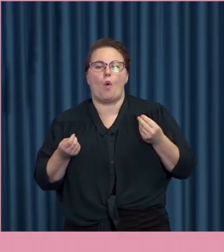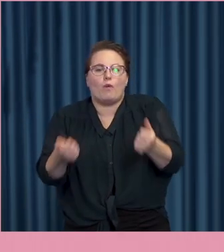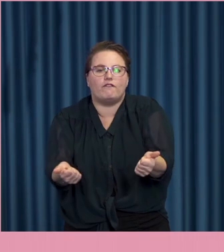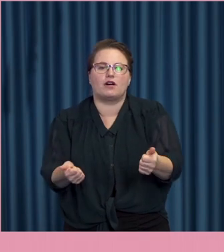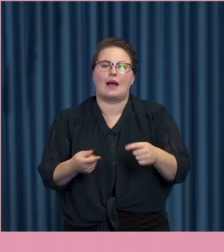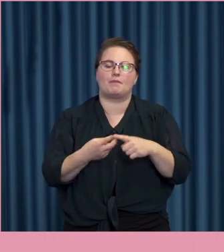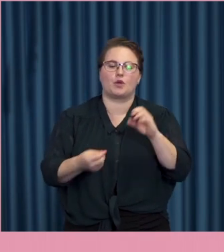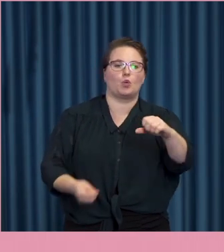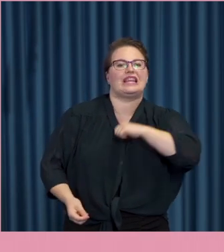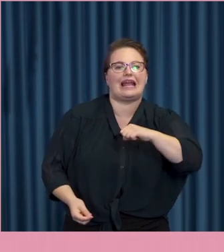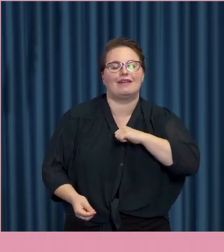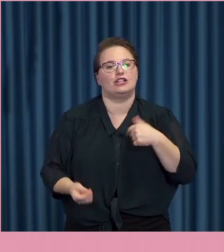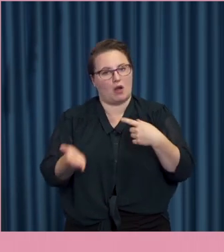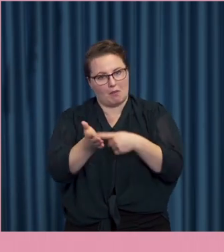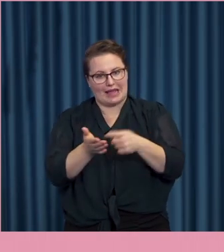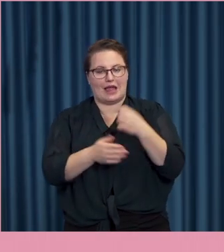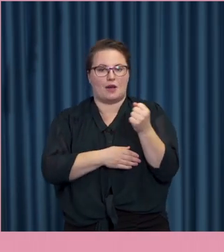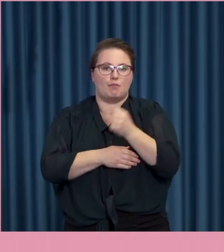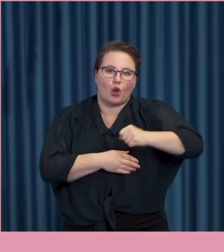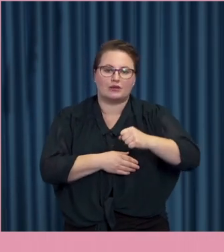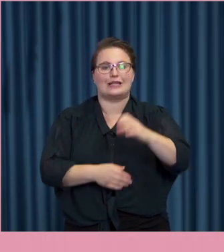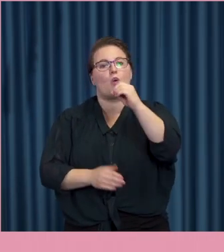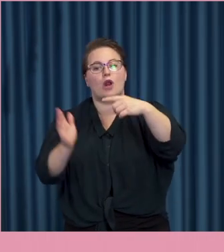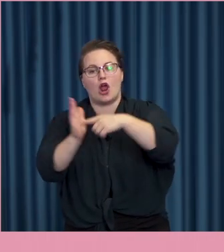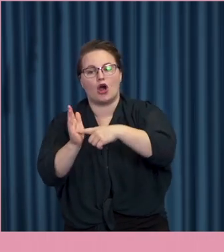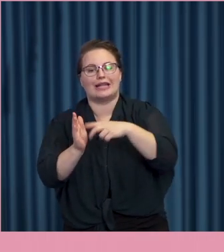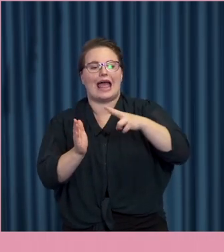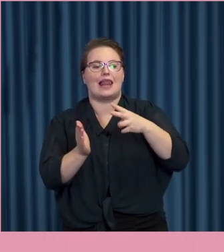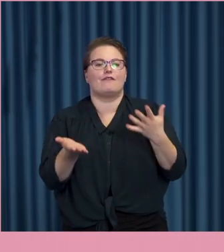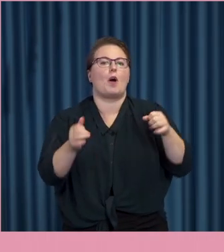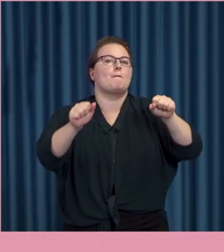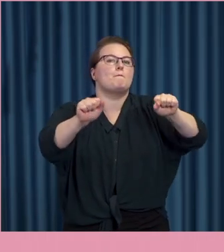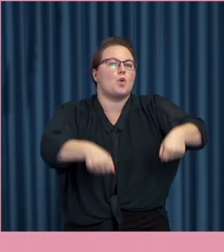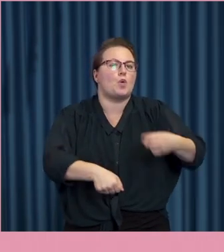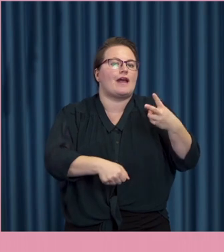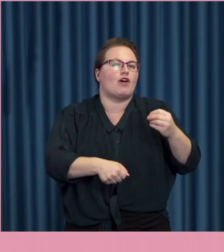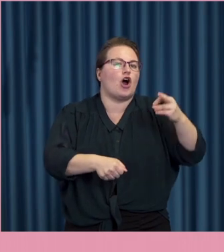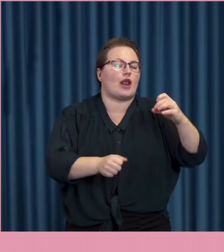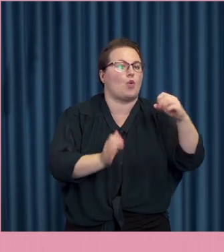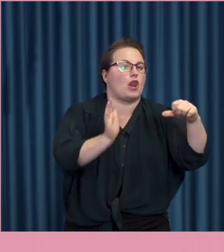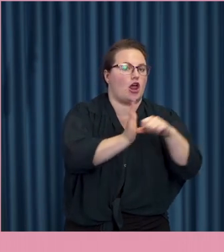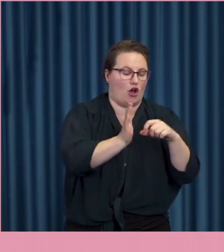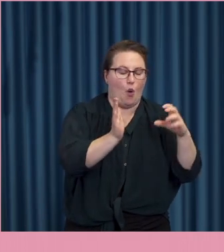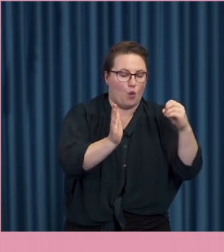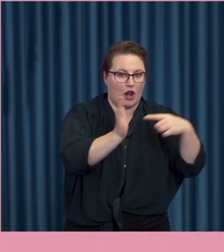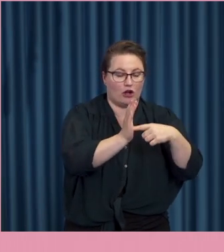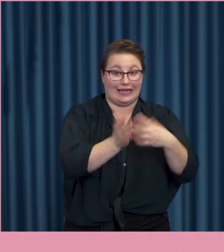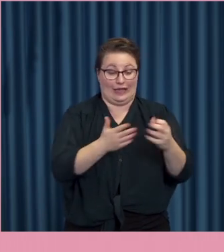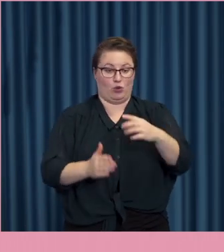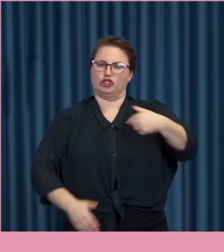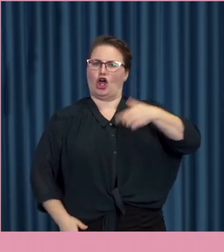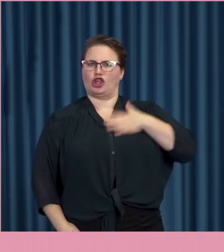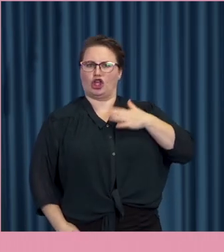är brottsligt, olagligt. Eller i vissa fall saker som borde vara brottsligt. Närmare bestämt inte på grund av vad jag själv tycker.